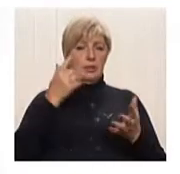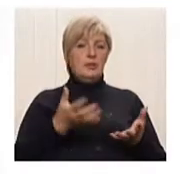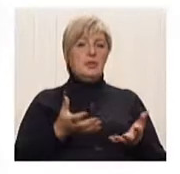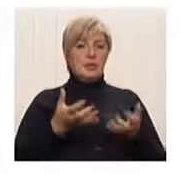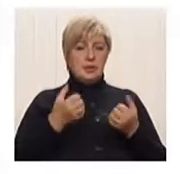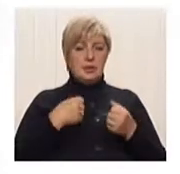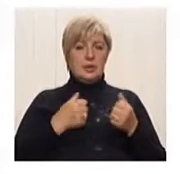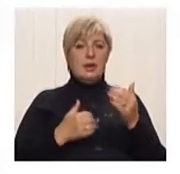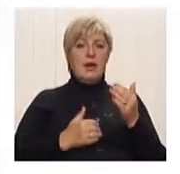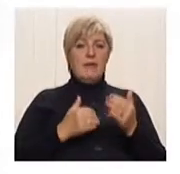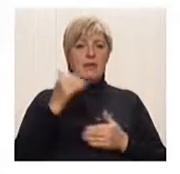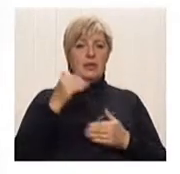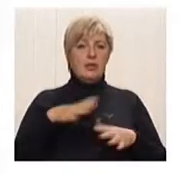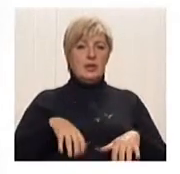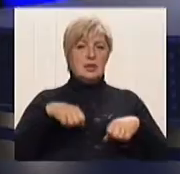верховенства права.